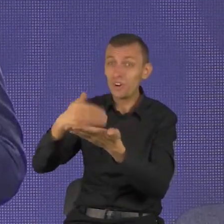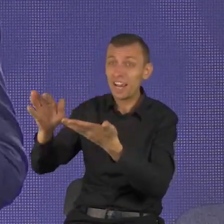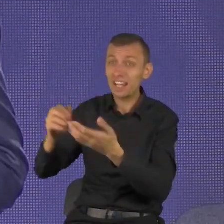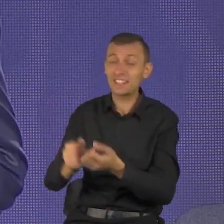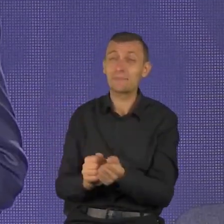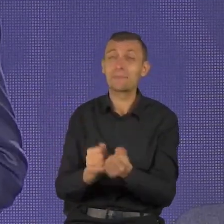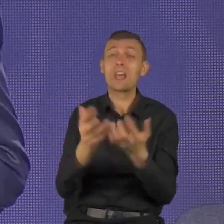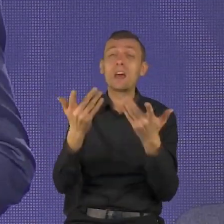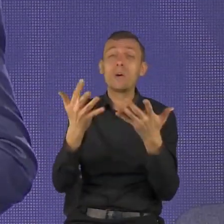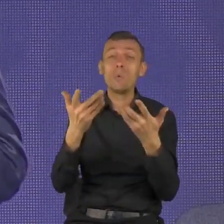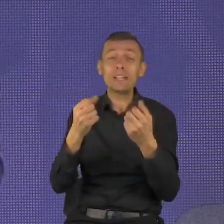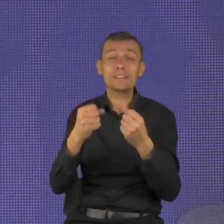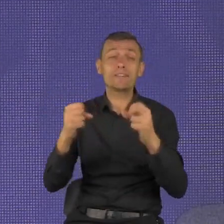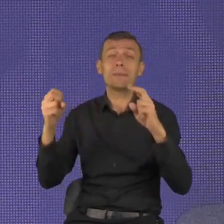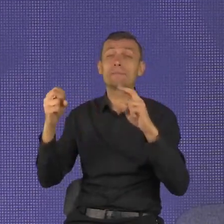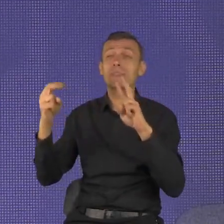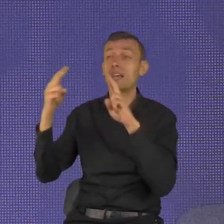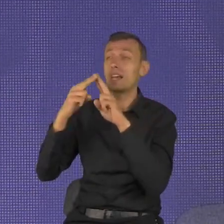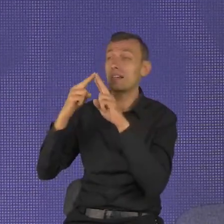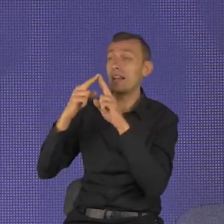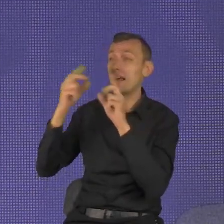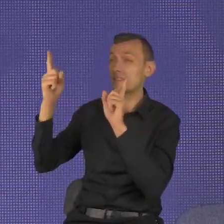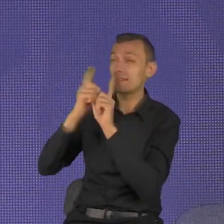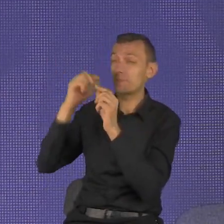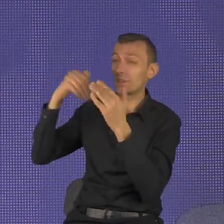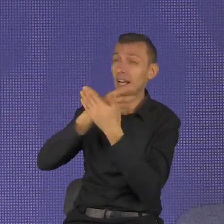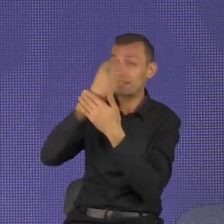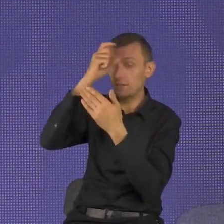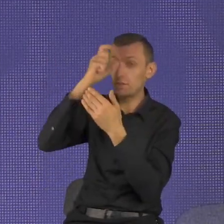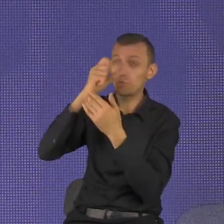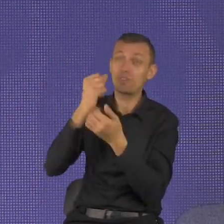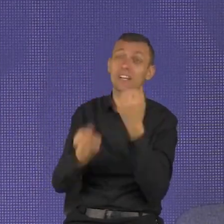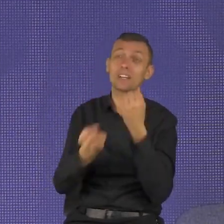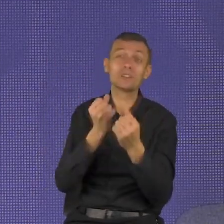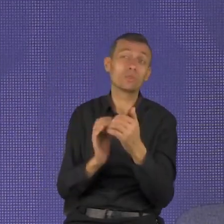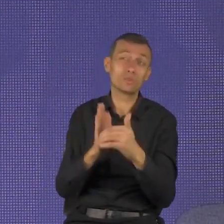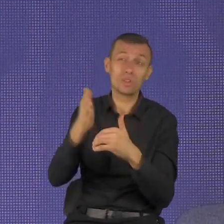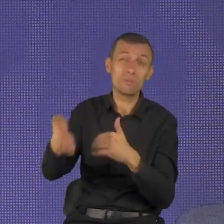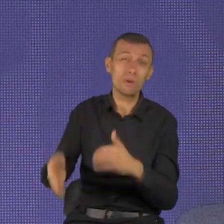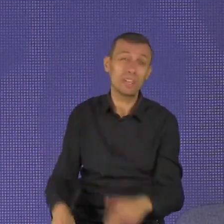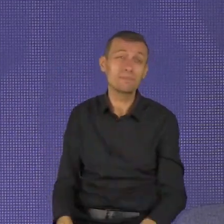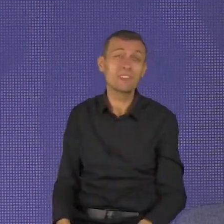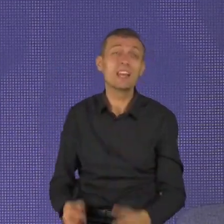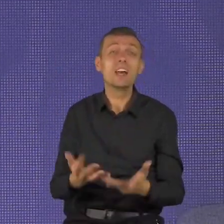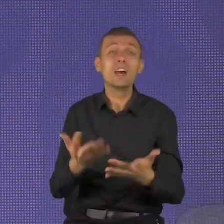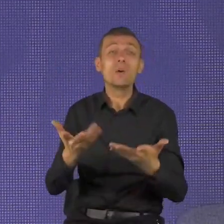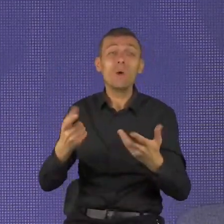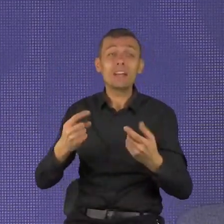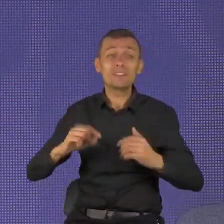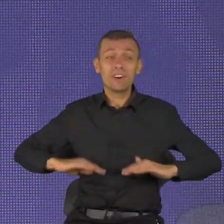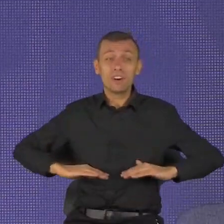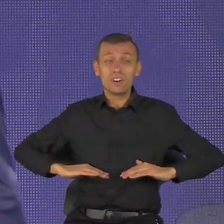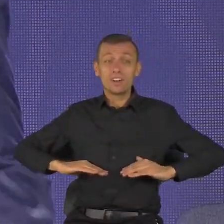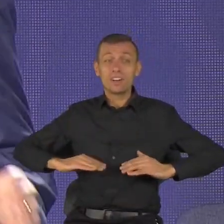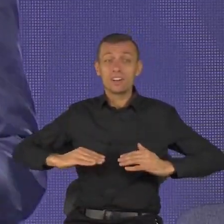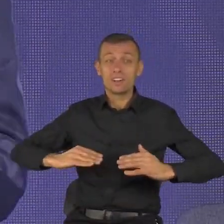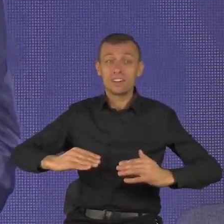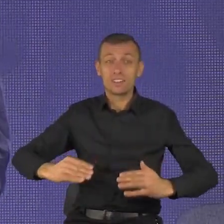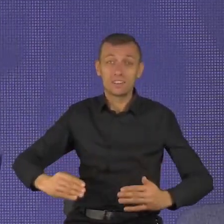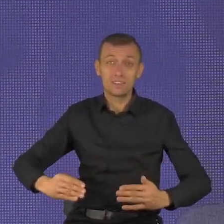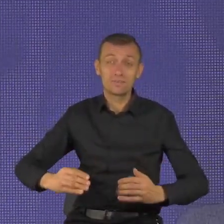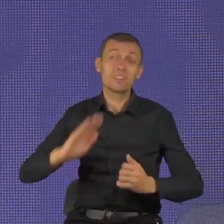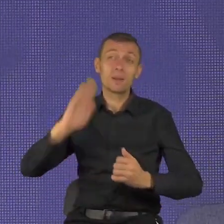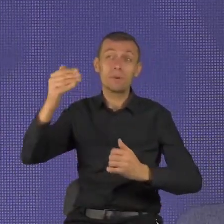kłopoty niż z nich wyjść. Łatwiej jest przybrać na wadze, a ja mam w tym duże doświadczenie, niż stracić.